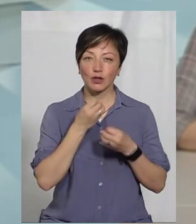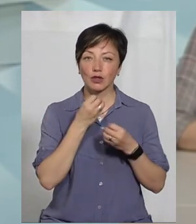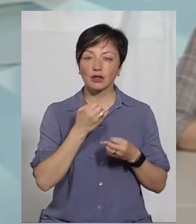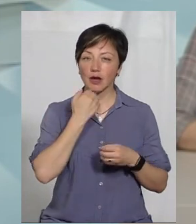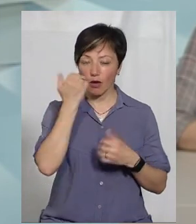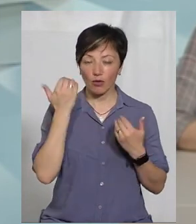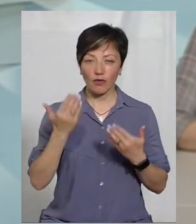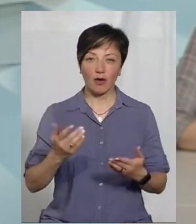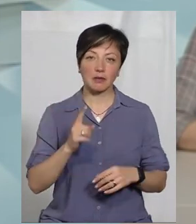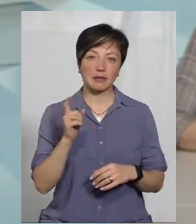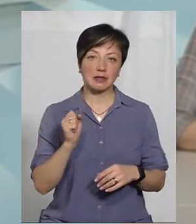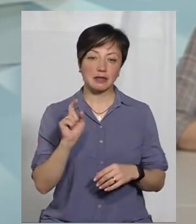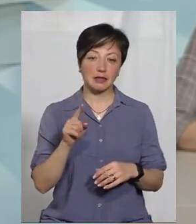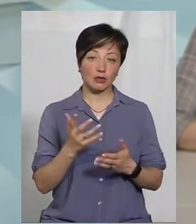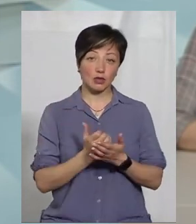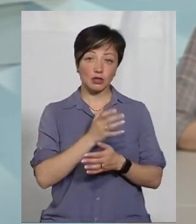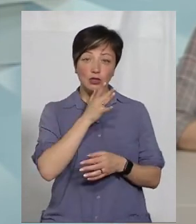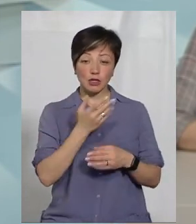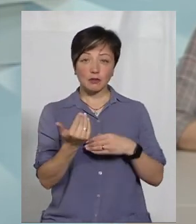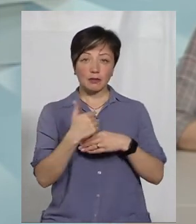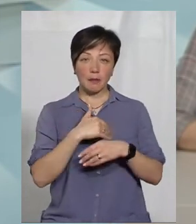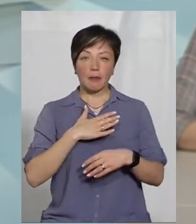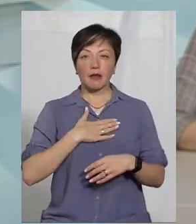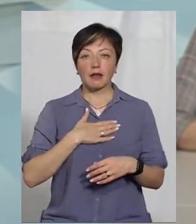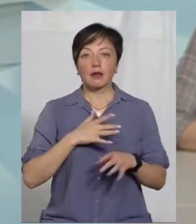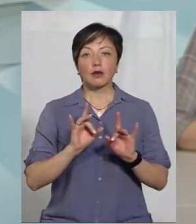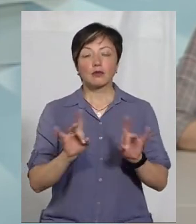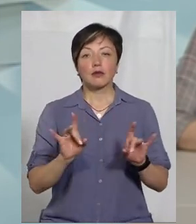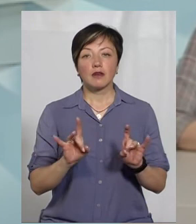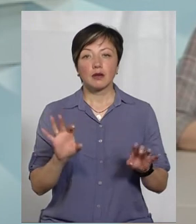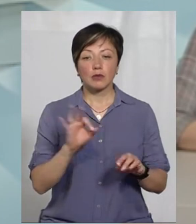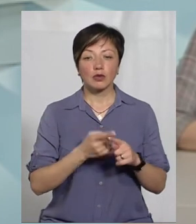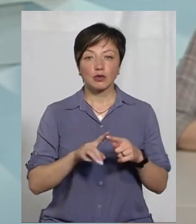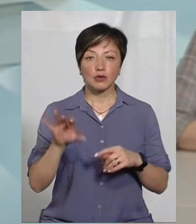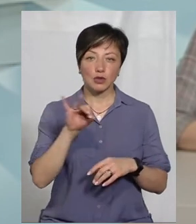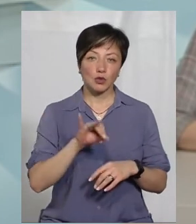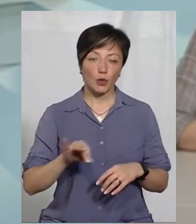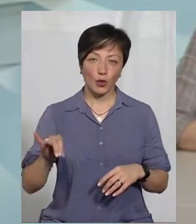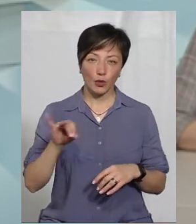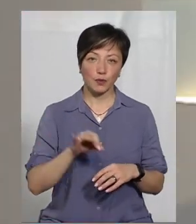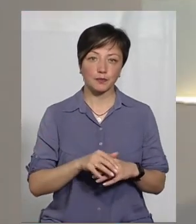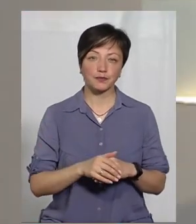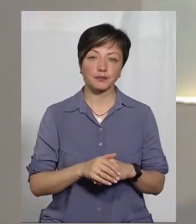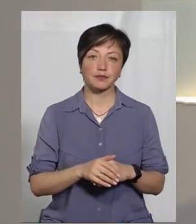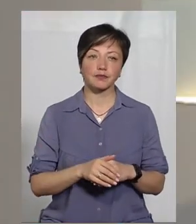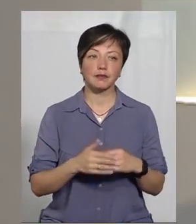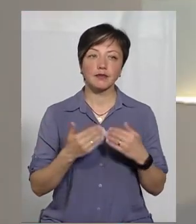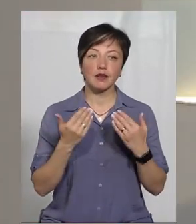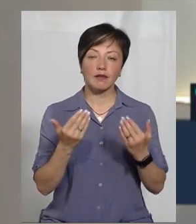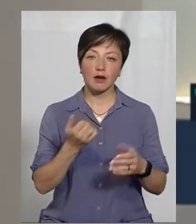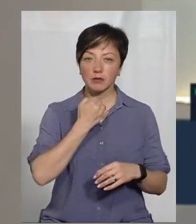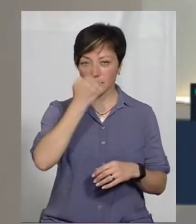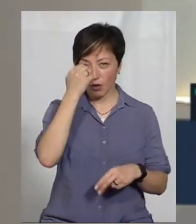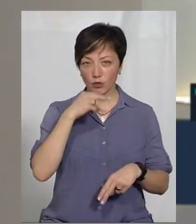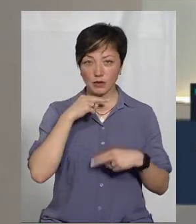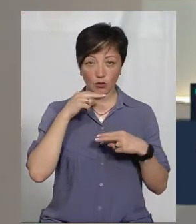Дуже вам дякую за те, що знайшли час прийти до нас у студію, за те, що розповіли нам про цю всю історію. Вам, шановні глядачі,